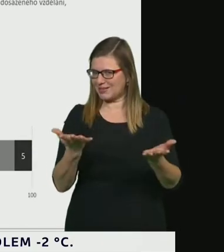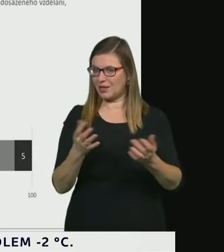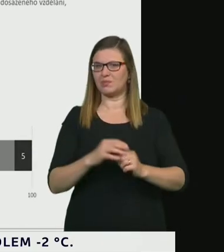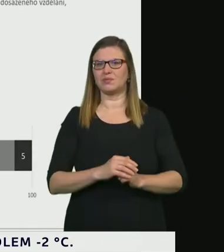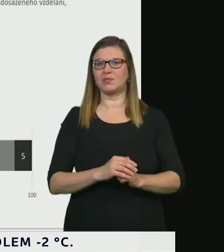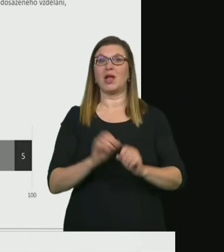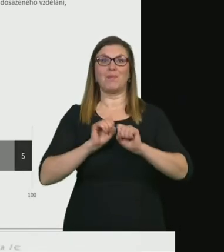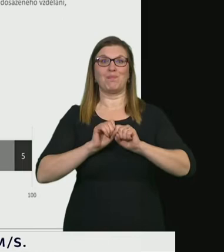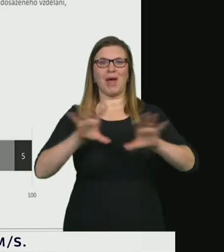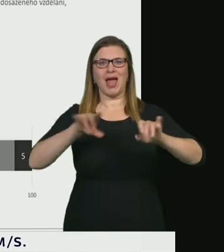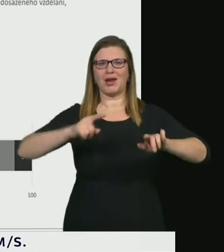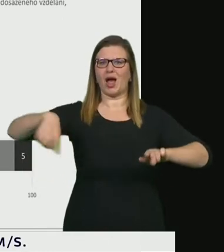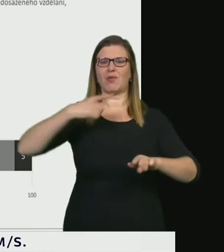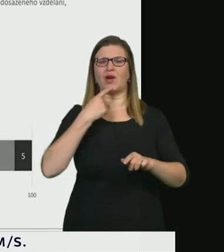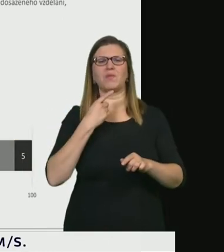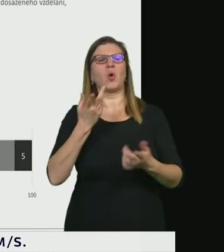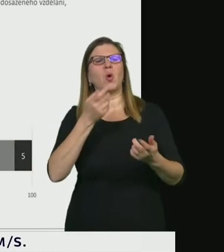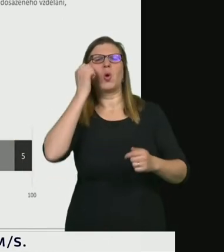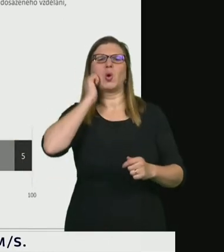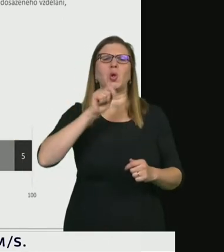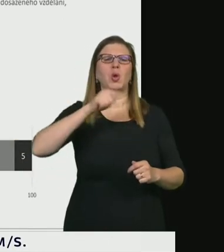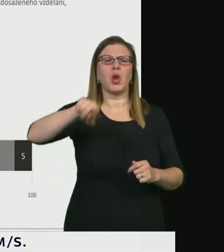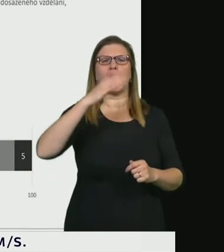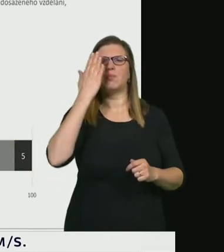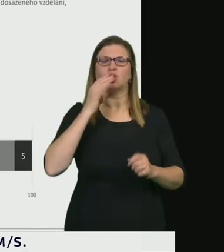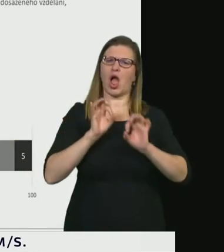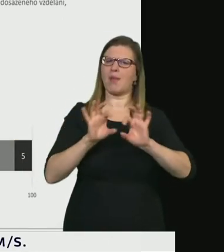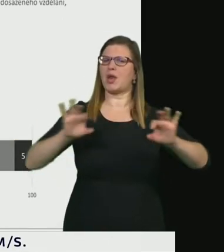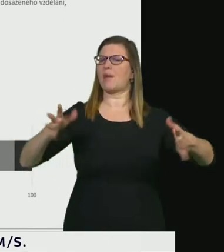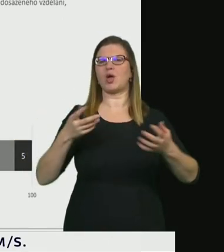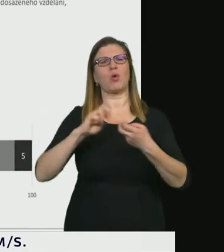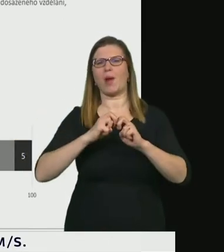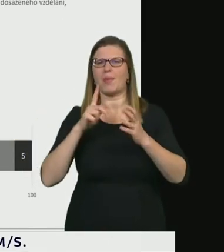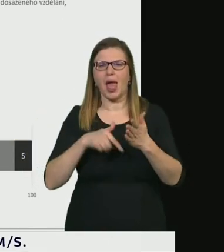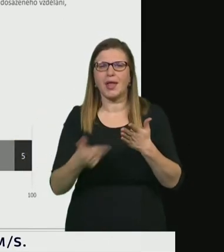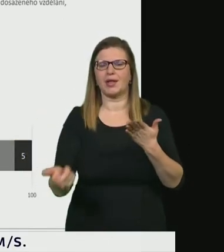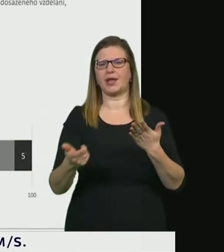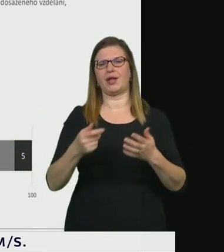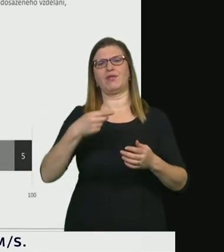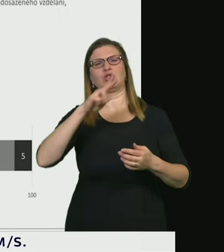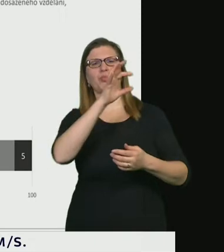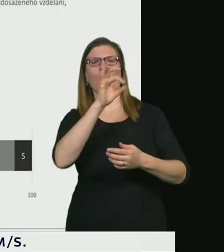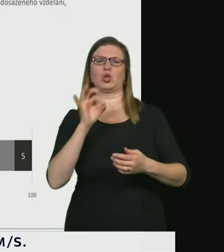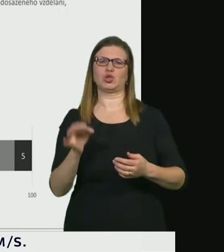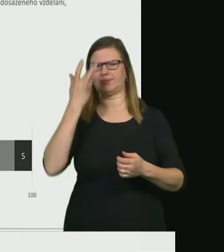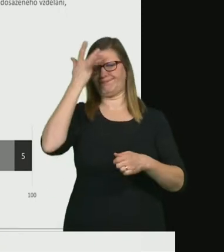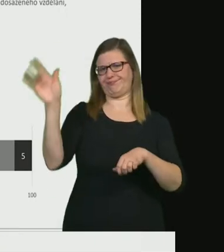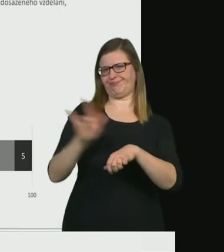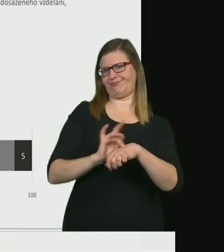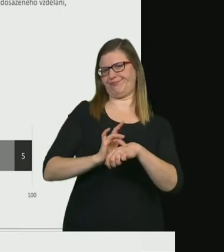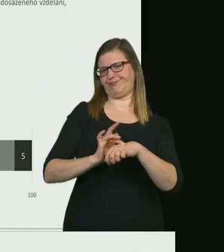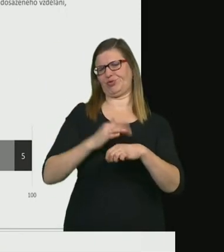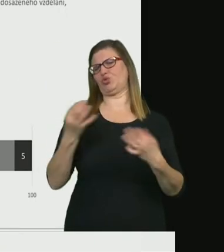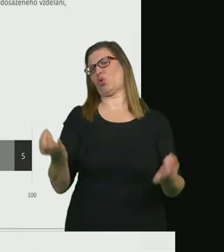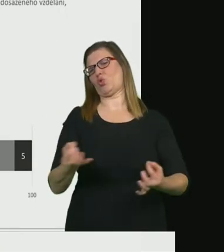médií, že většina lidí nepovažuje epidemii za problém, že většina lidí vlastně jako deť o nic nejde. Tak